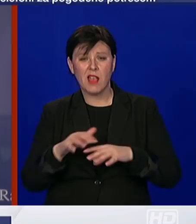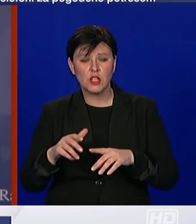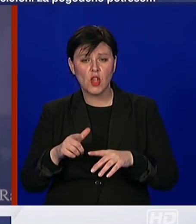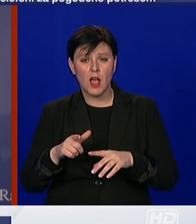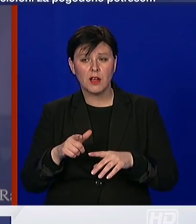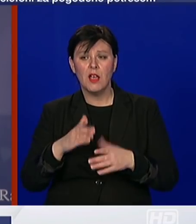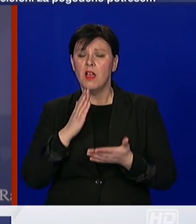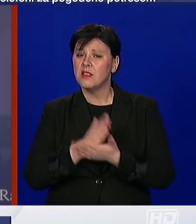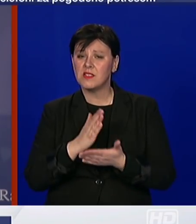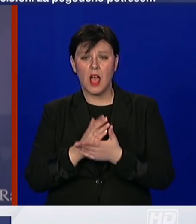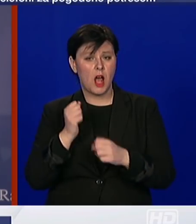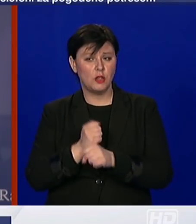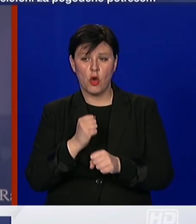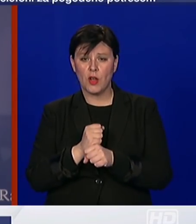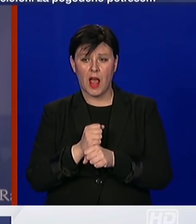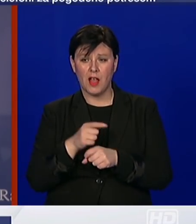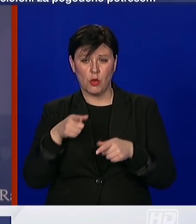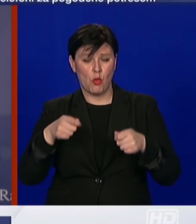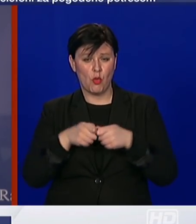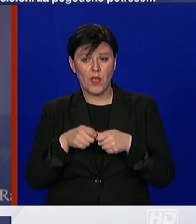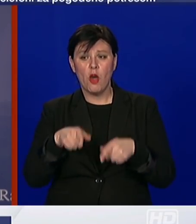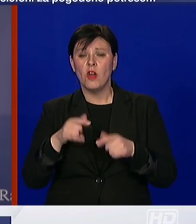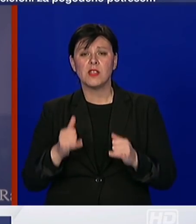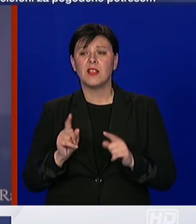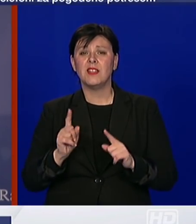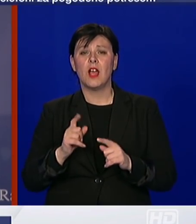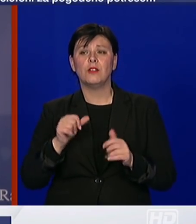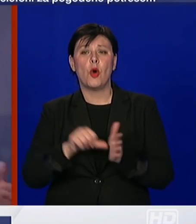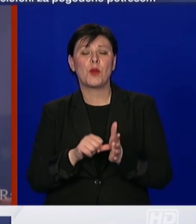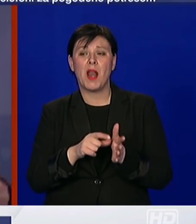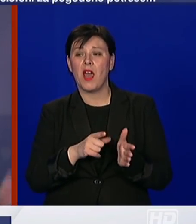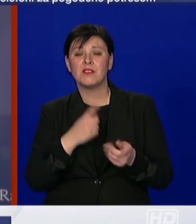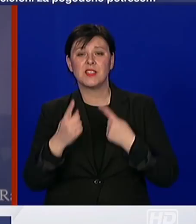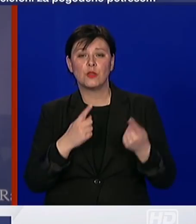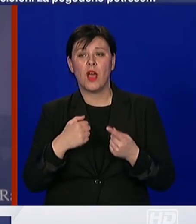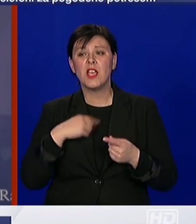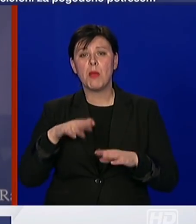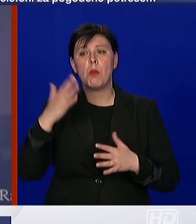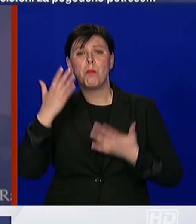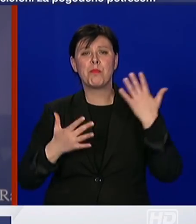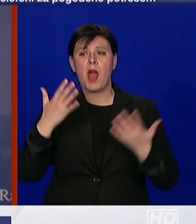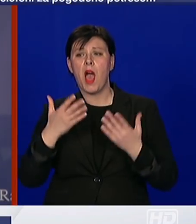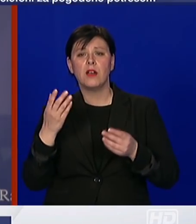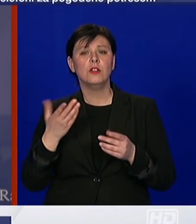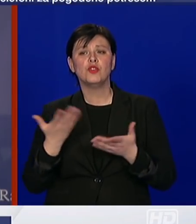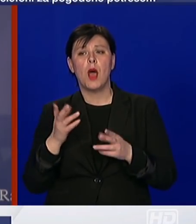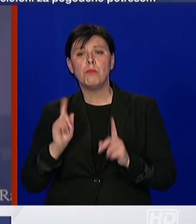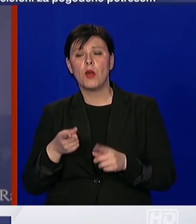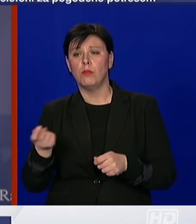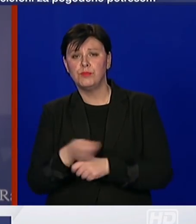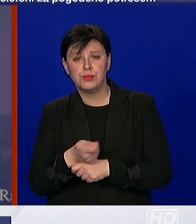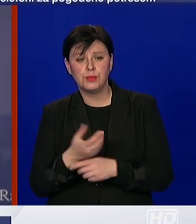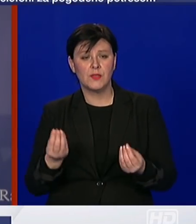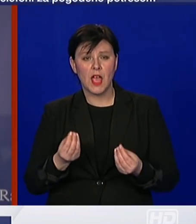ovome, ovo nije situacija redovna, pa da imamo nekakva planska uvođenja nekih novih